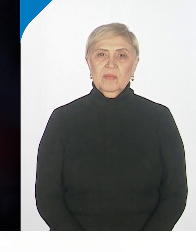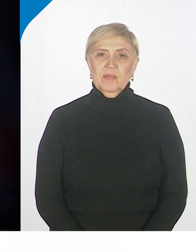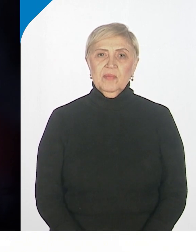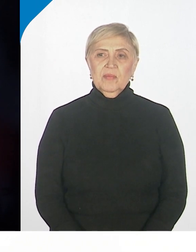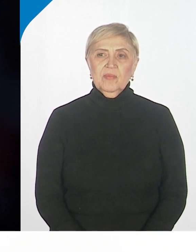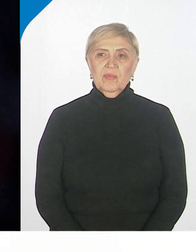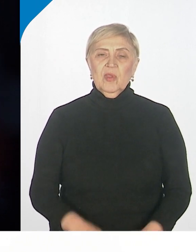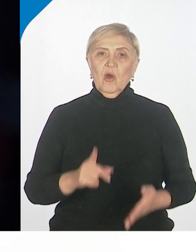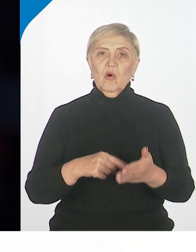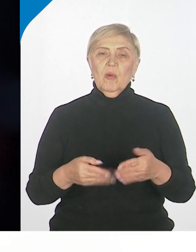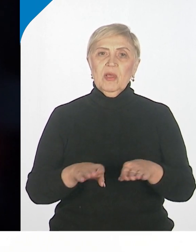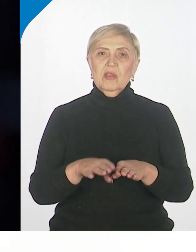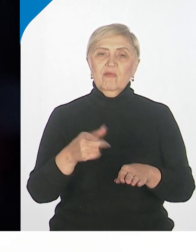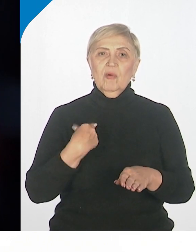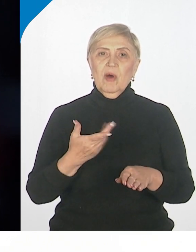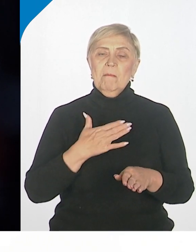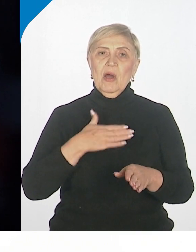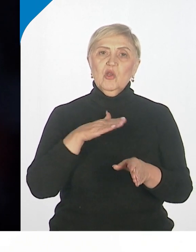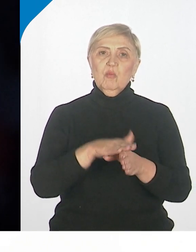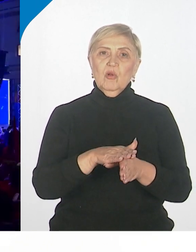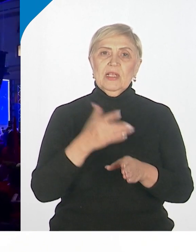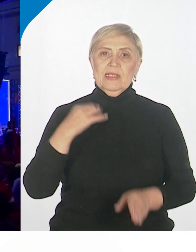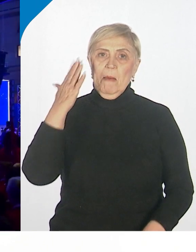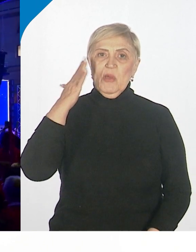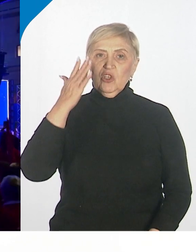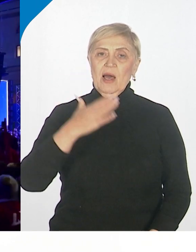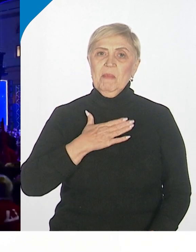Кроме того, у меня исполнилась мечта.